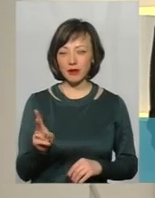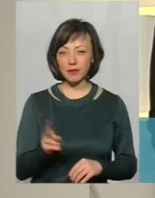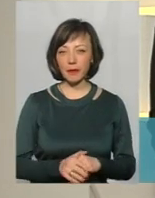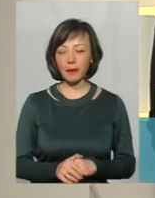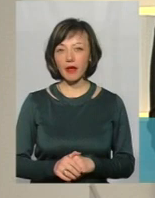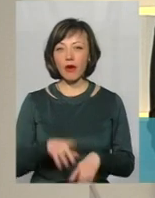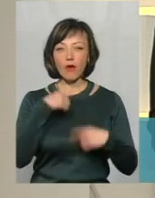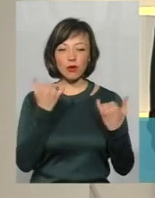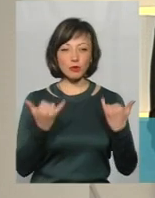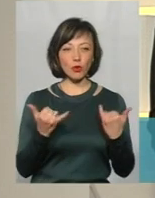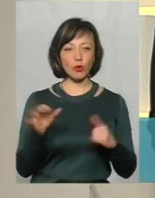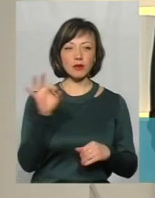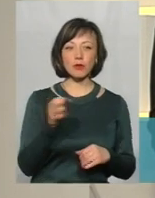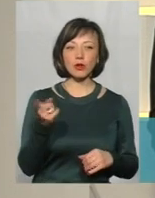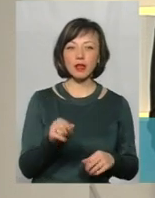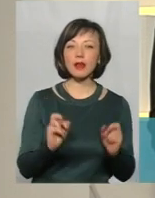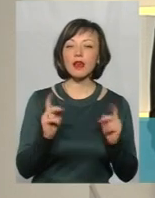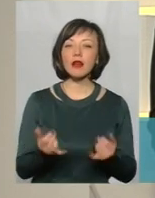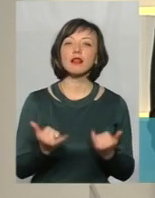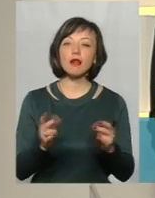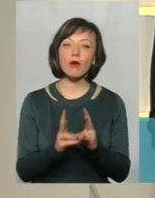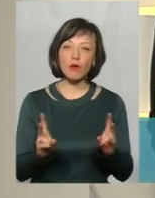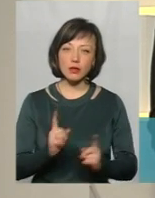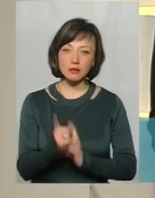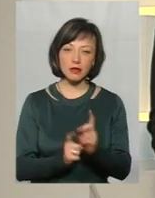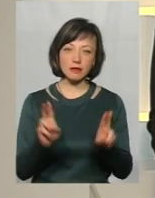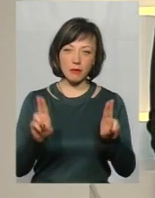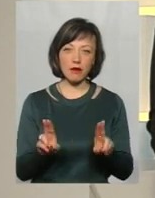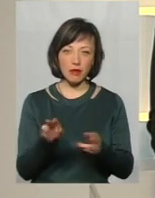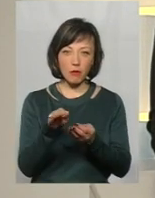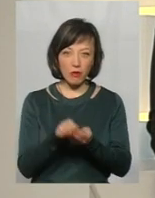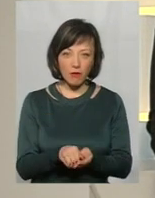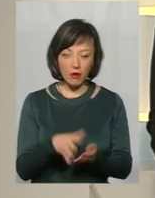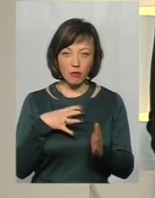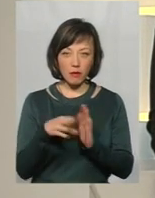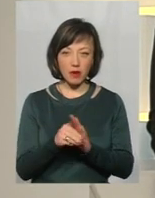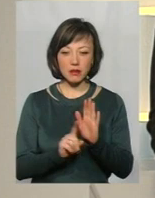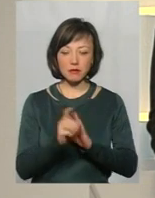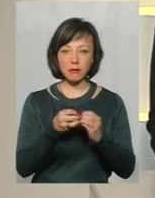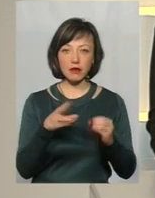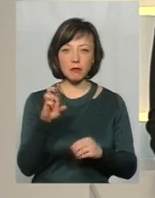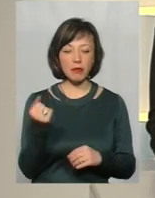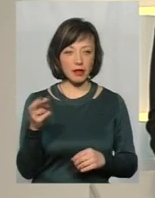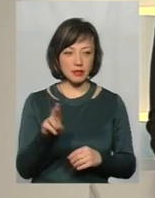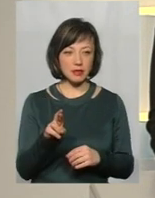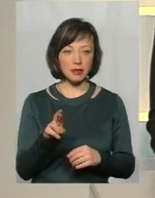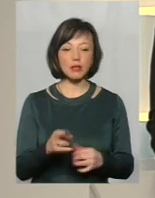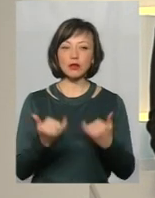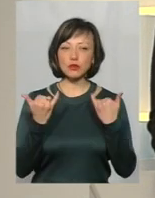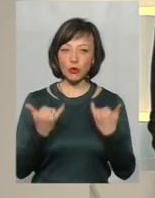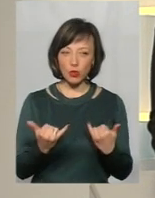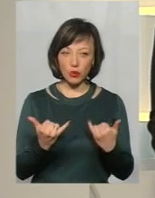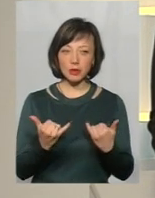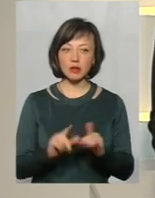Рибак. Говоримо сьогодні про те, як і для кого змінились правила поховання померлих з 15 березня. Адже саме від сьогодні